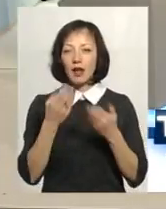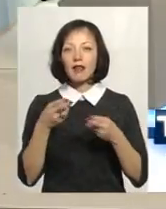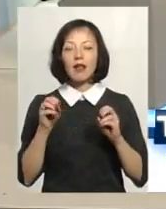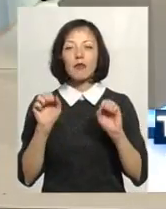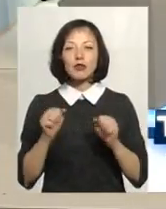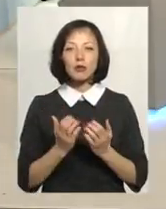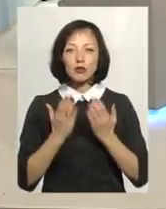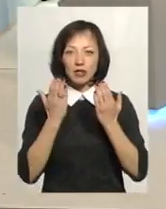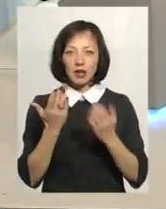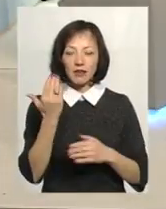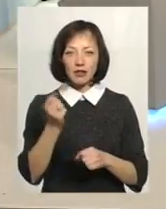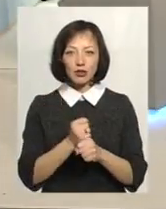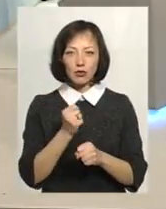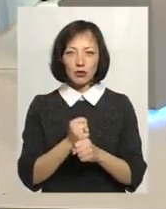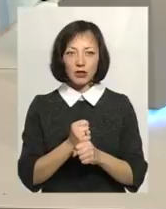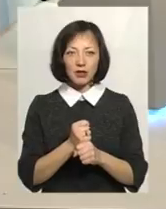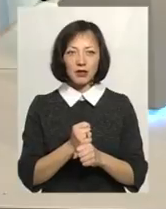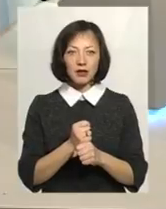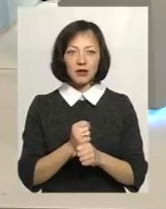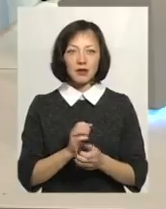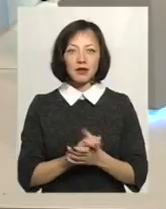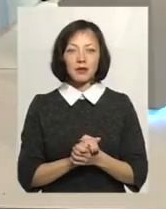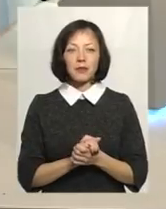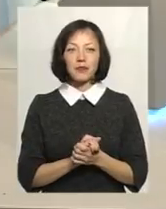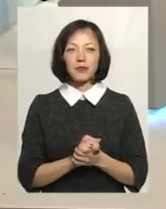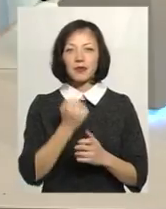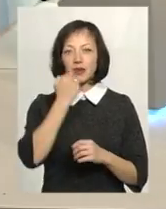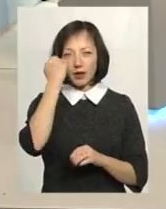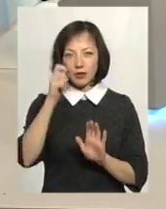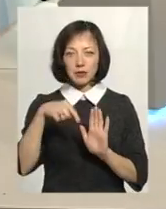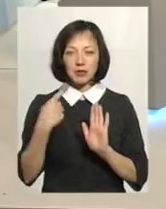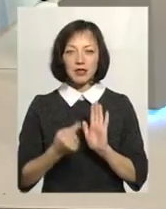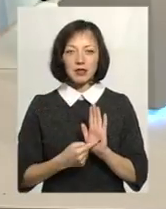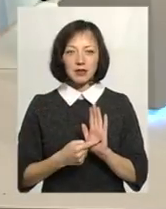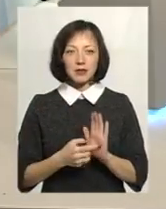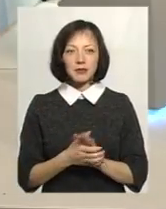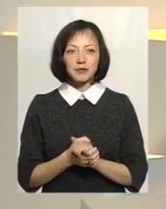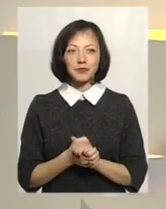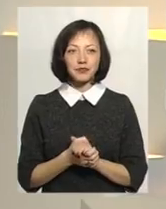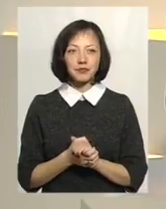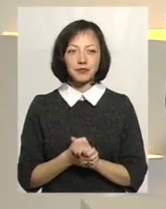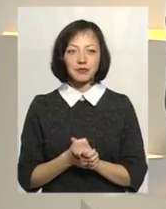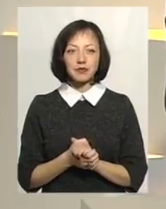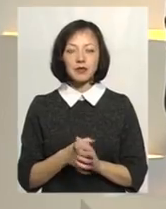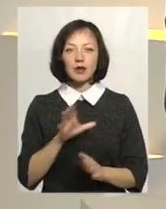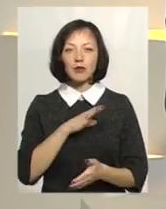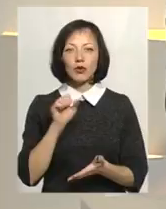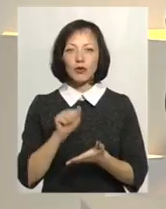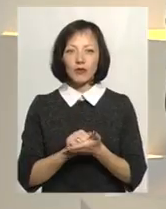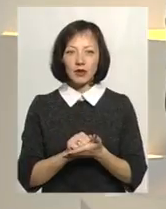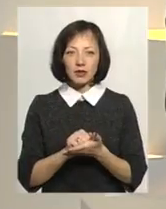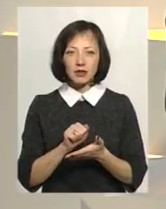можна прочитати ваші роботи, дівчата? Дякую велике вам за питання. Дівчата, нам слово. Було видано,